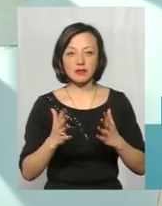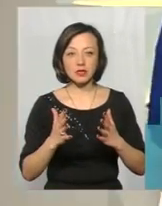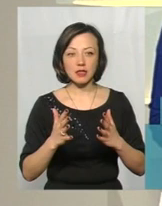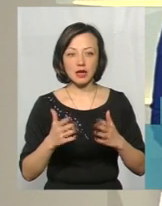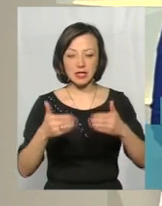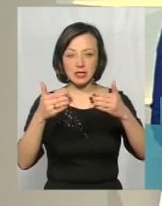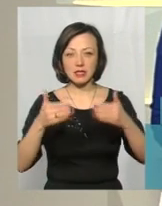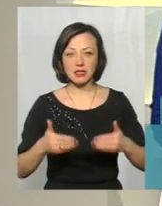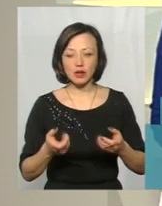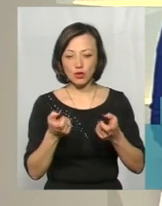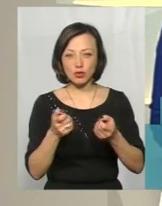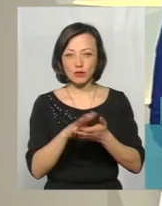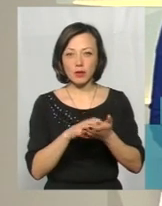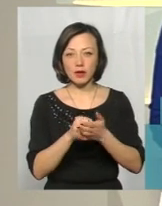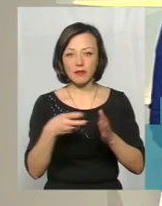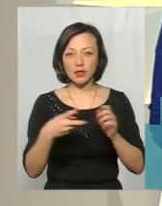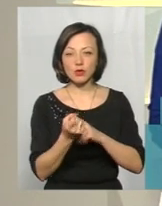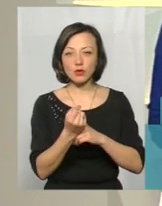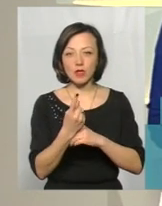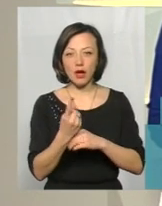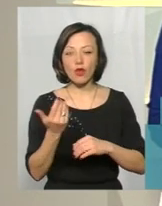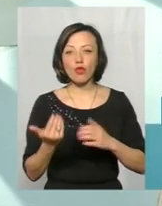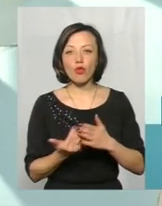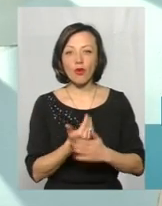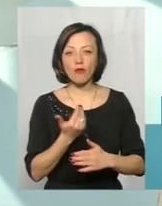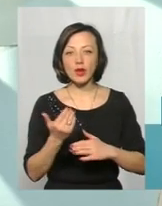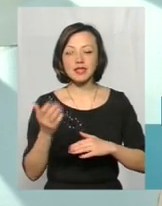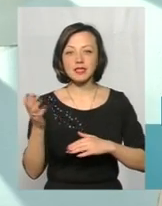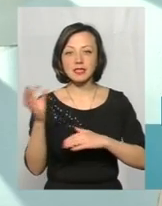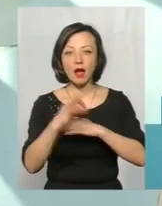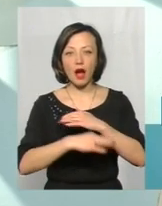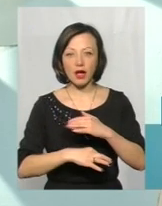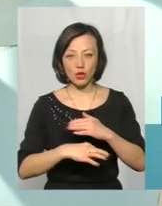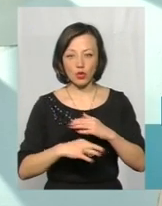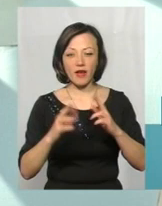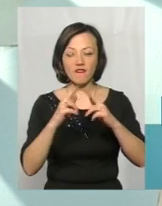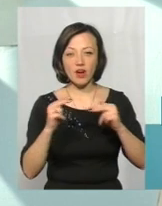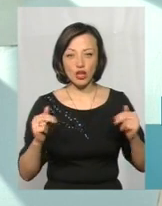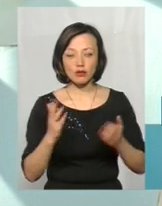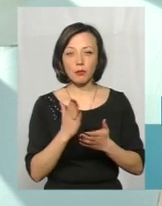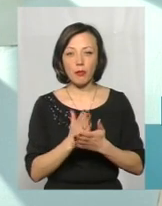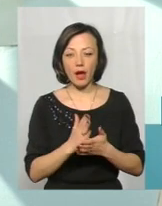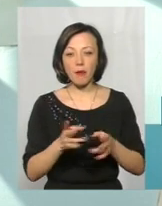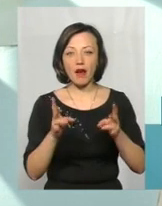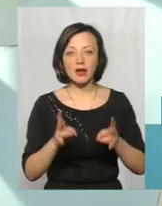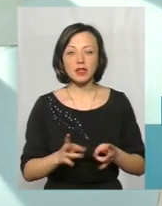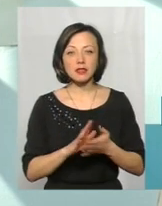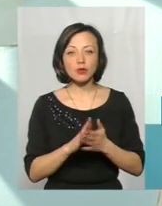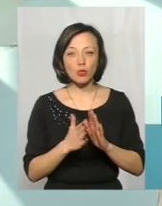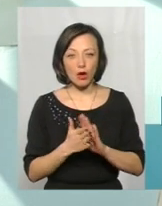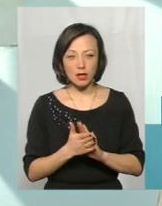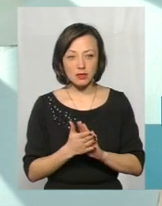зовнішньої стіни у 11-му році нової західної вежі. І в принципі ми зараз знову маємо аварійну ситуацію на замку,